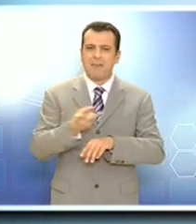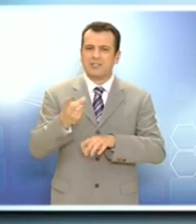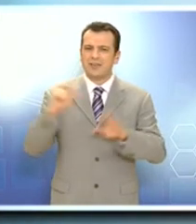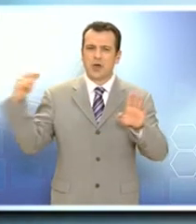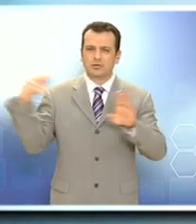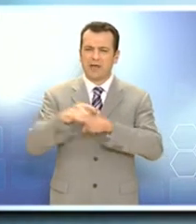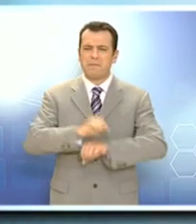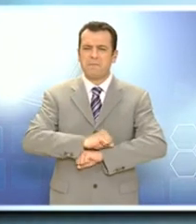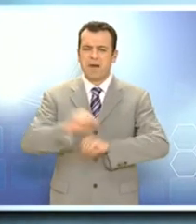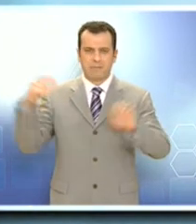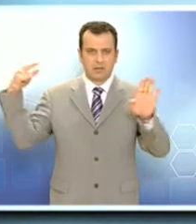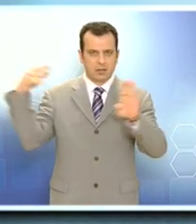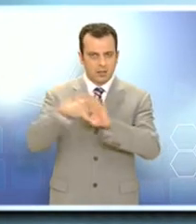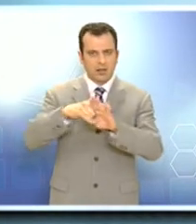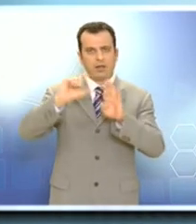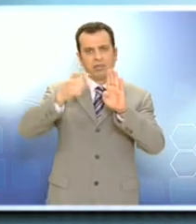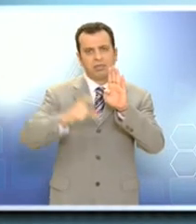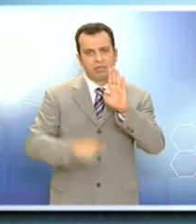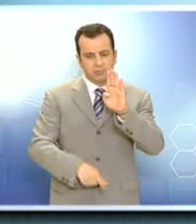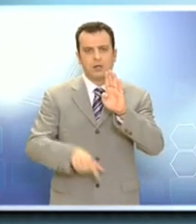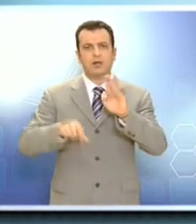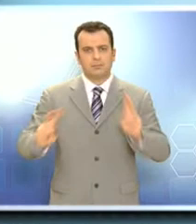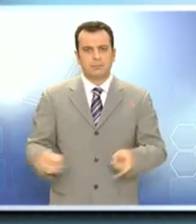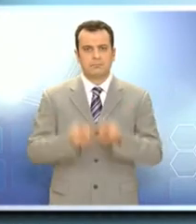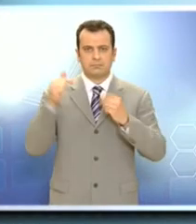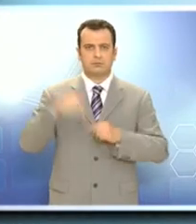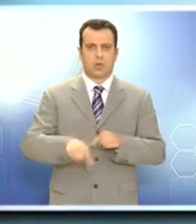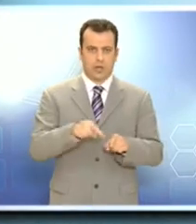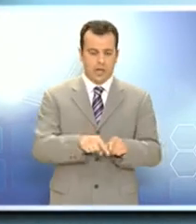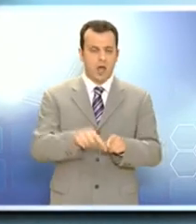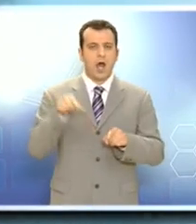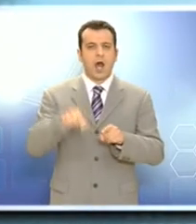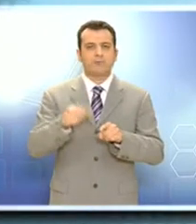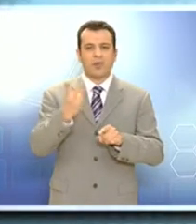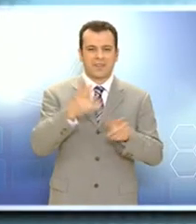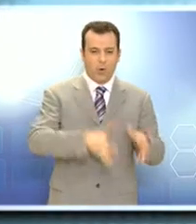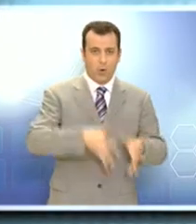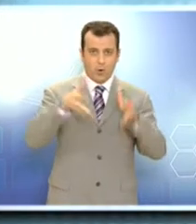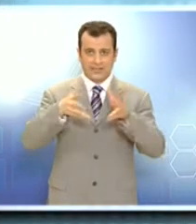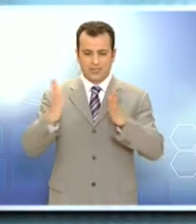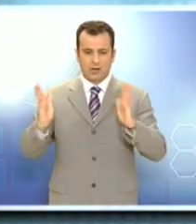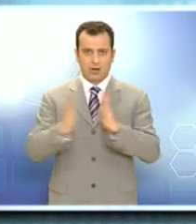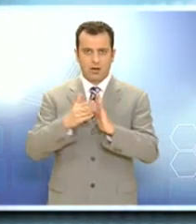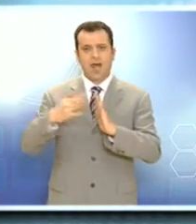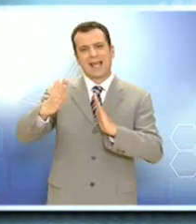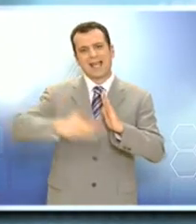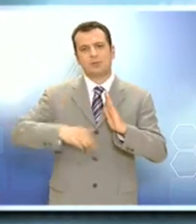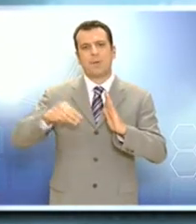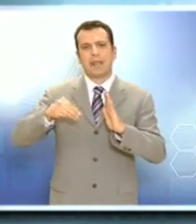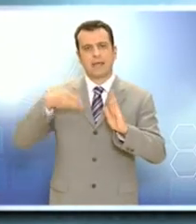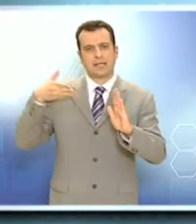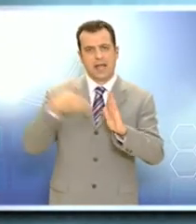εκ των δύο αεροσκαφών που συνετρίβησαν στο Παγκόσμιο Κέντρο Εμπορίου. Το εξάρτημα βρέθηκε σφινωμένο μεταξύ διοκτηρίων στο κάτω Μανχάταν